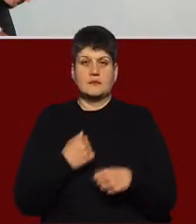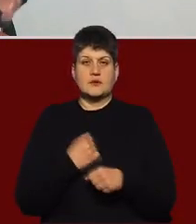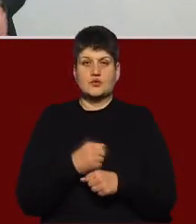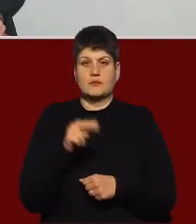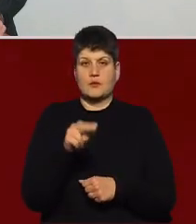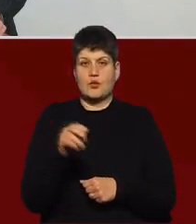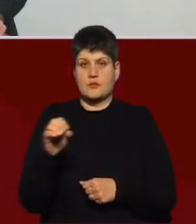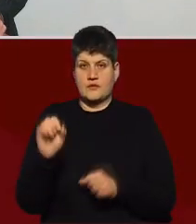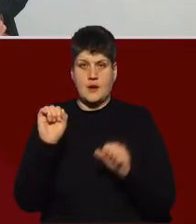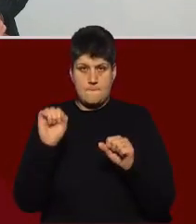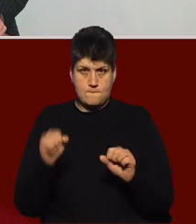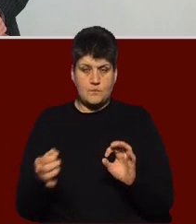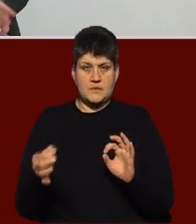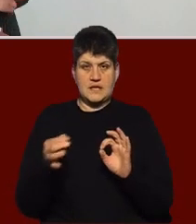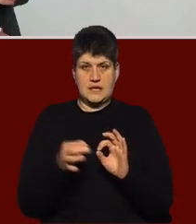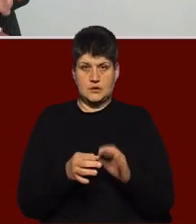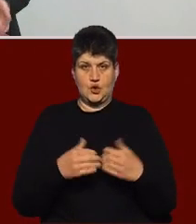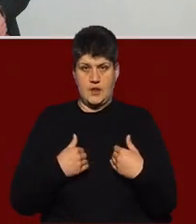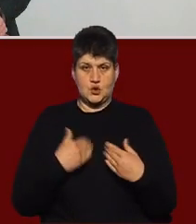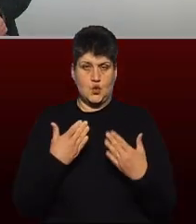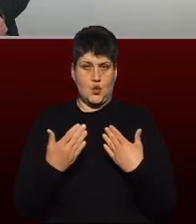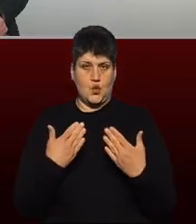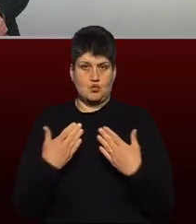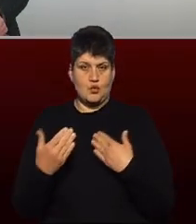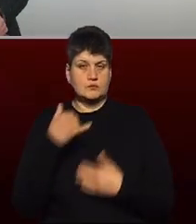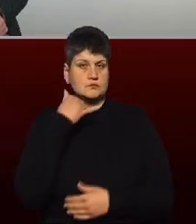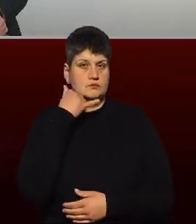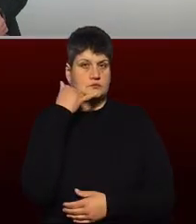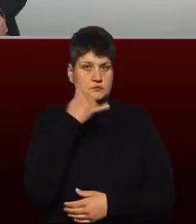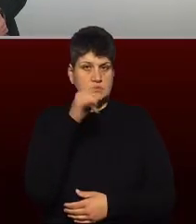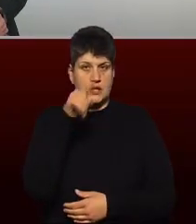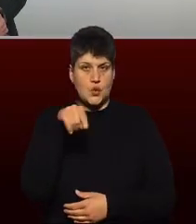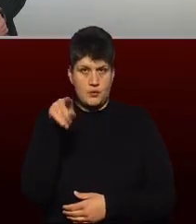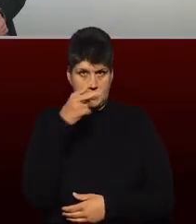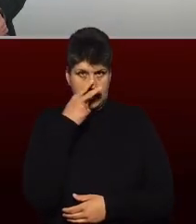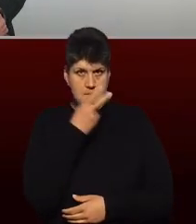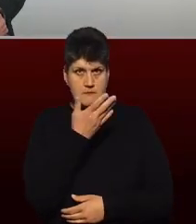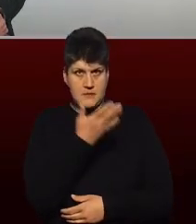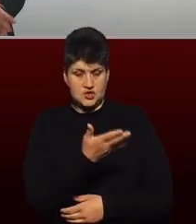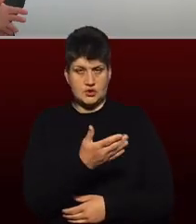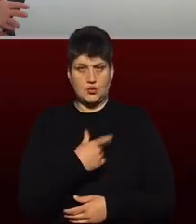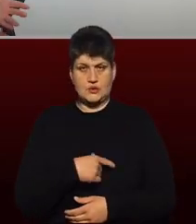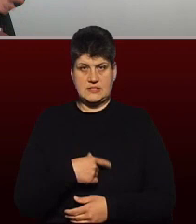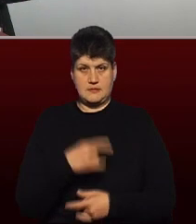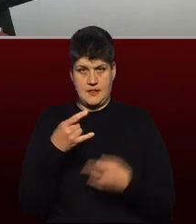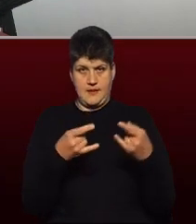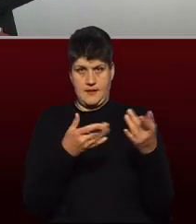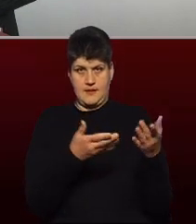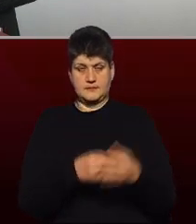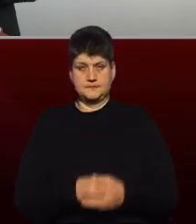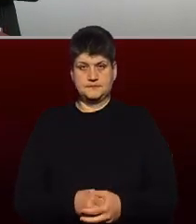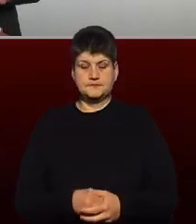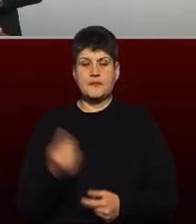Ви можете приєднатися до нашої розмови, зателефонувавши за номером, який бачите у себе на екрані. Перше таке